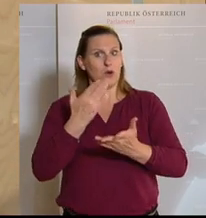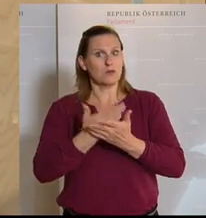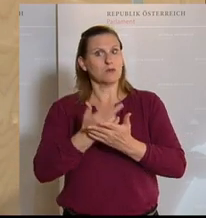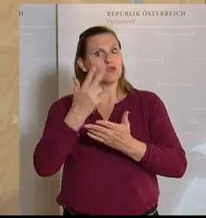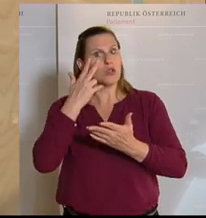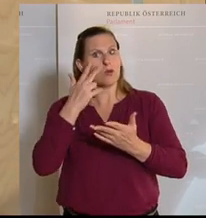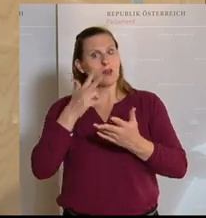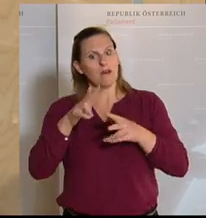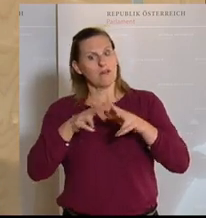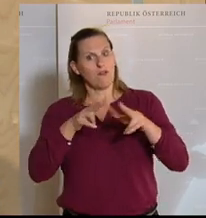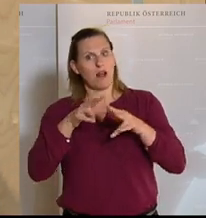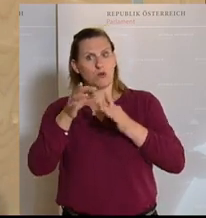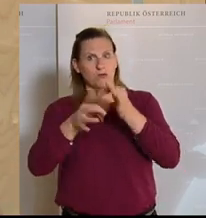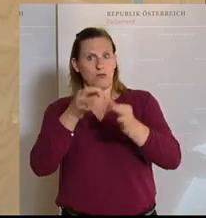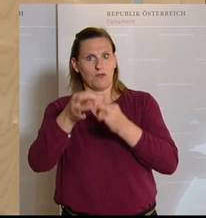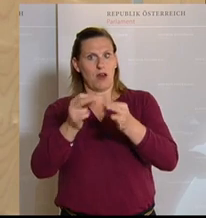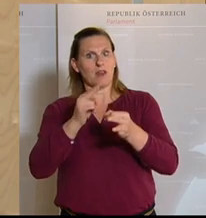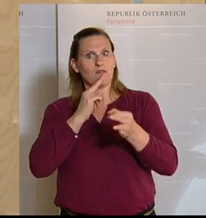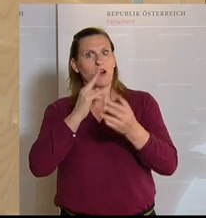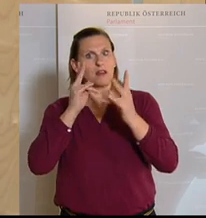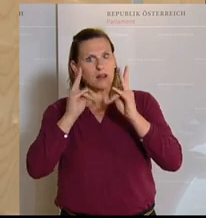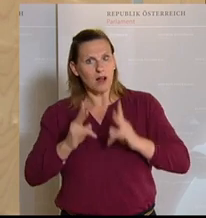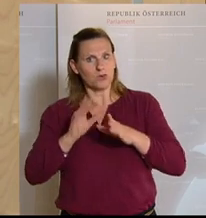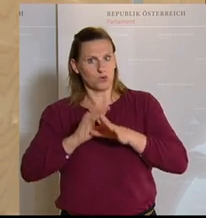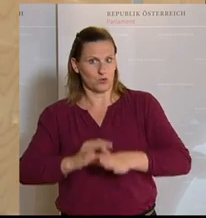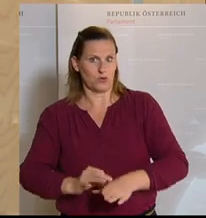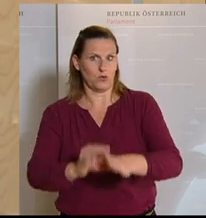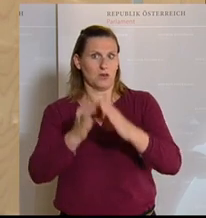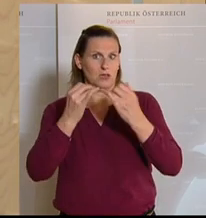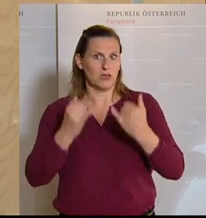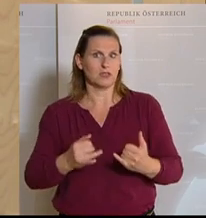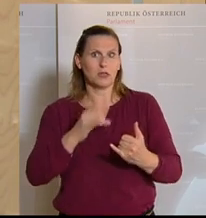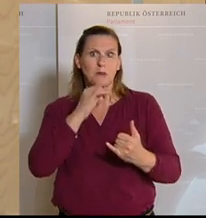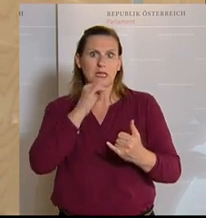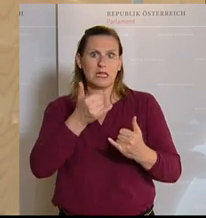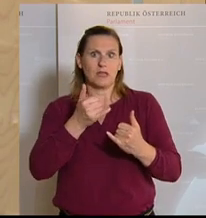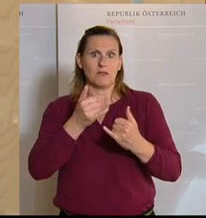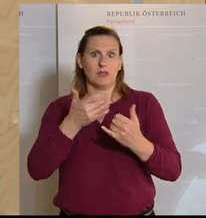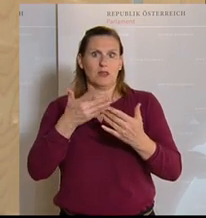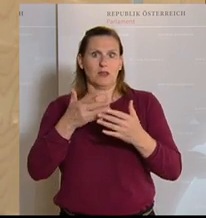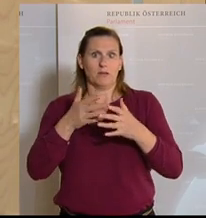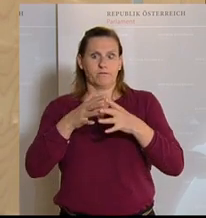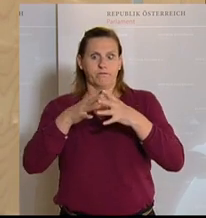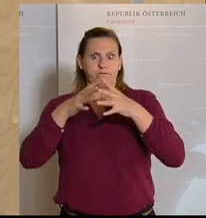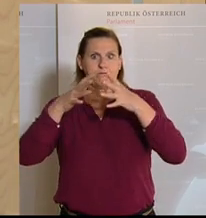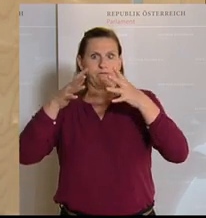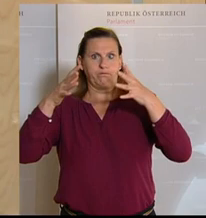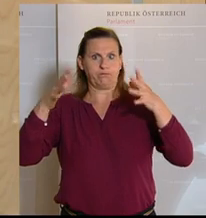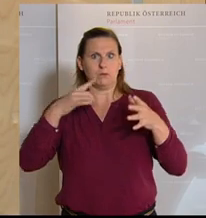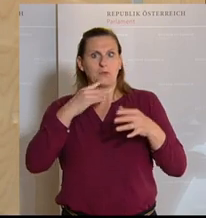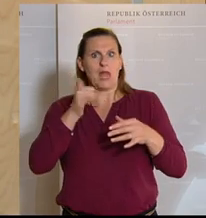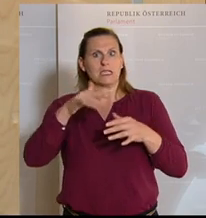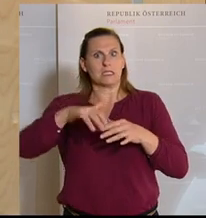Verwaltungsverfahren auch tatsächlich jetzt geführt werden können, damit es keinen Rückstau gibt. Denn, wie gesagt, noch einmal ab 1.05.